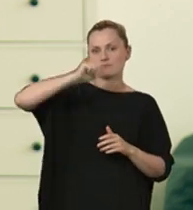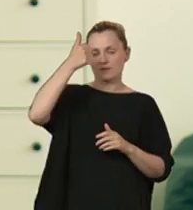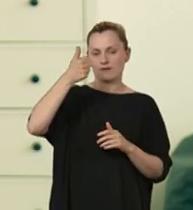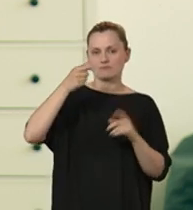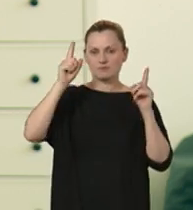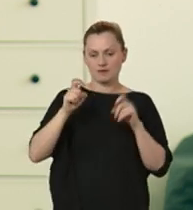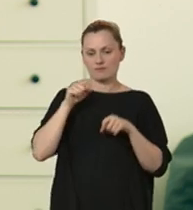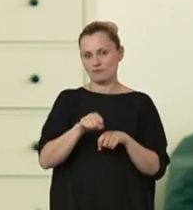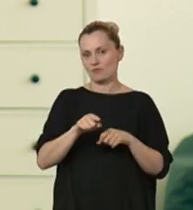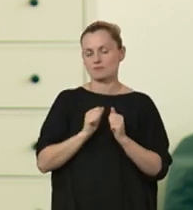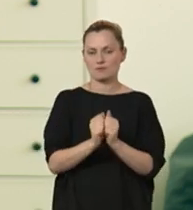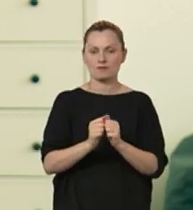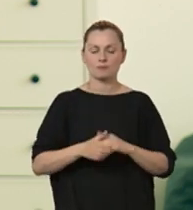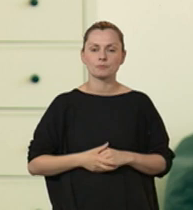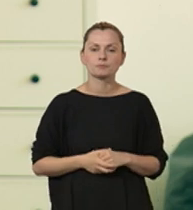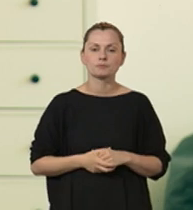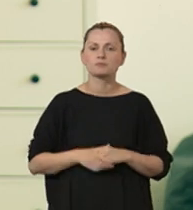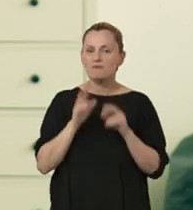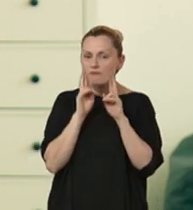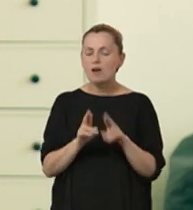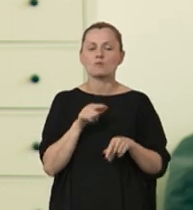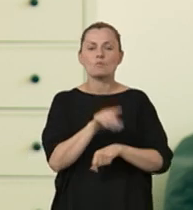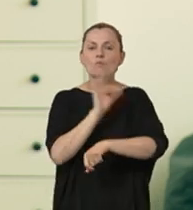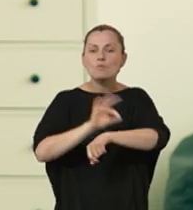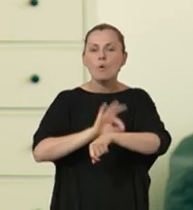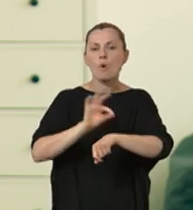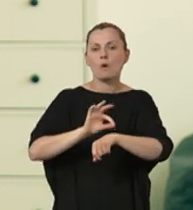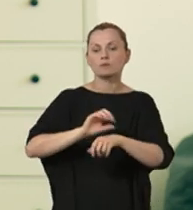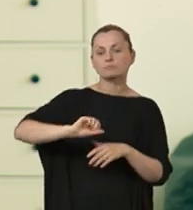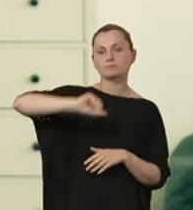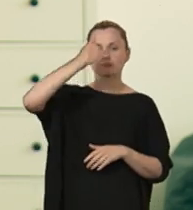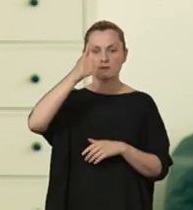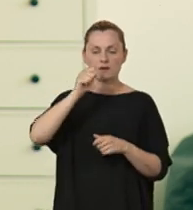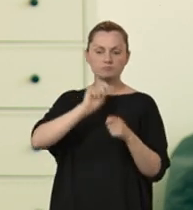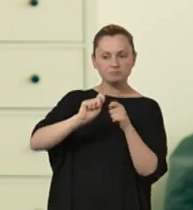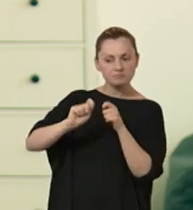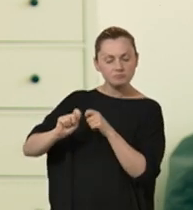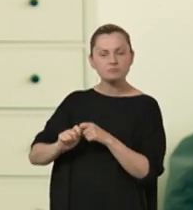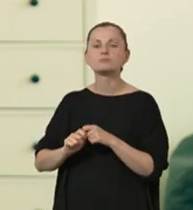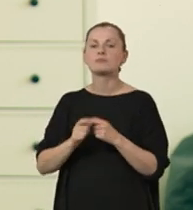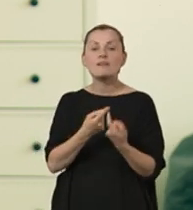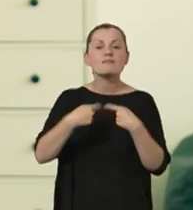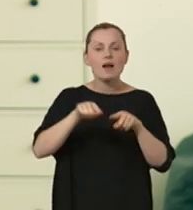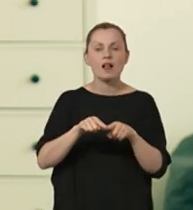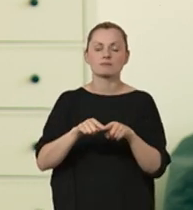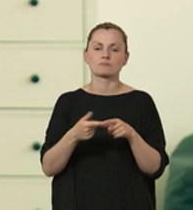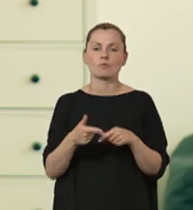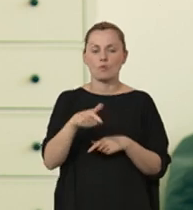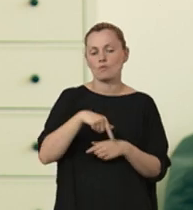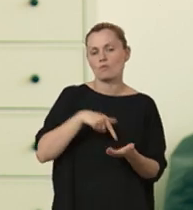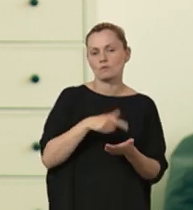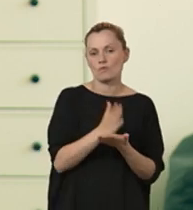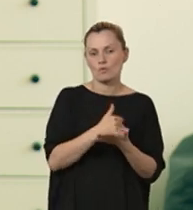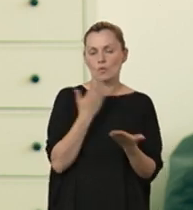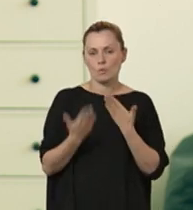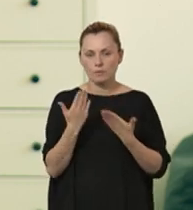prekursorami takiego zadania, bo faktycznie jest to projekt pilotażowy i realizowany na terenie